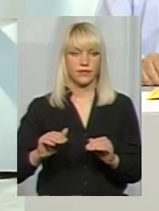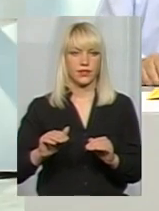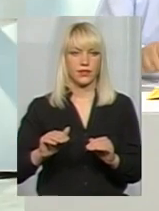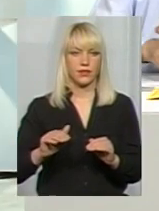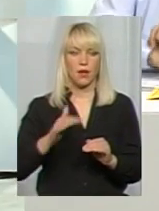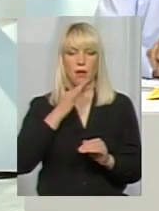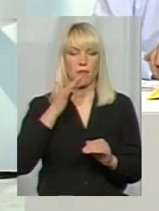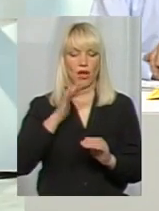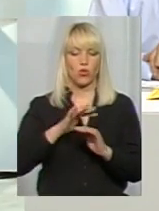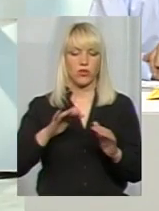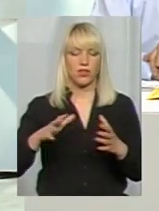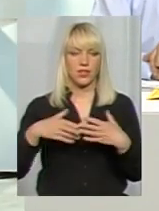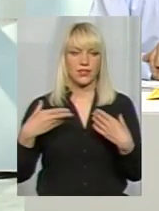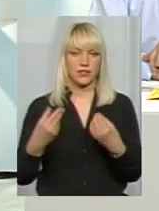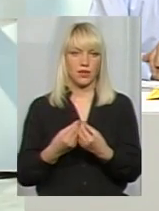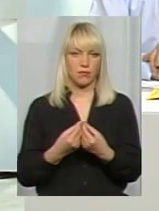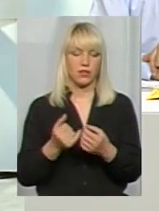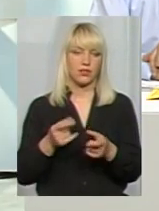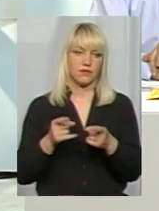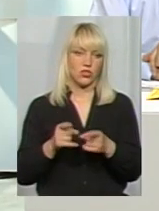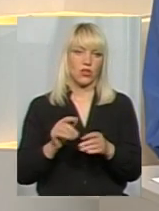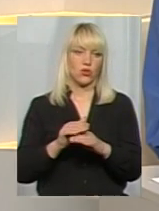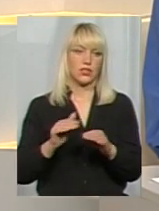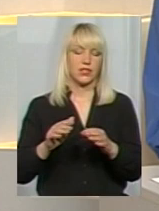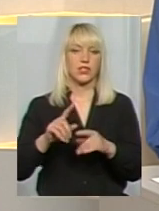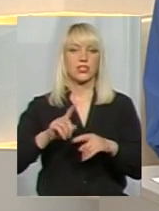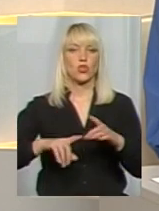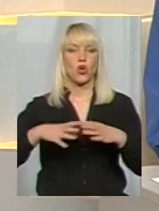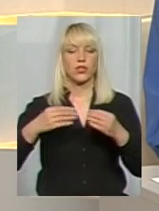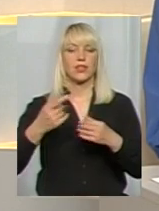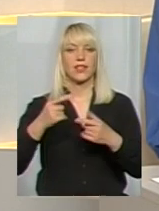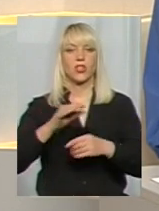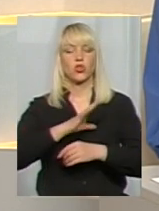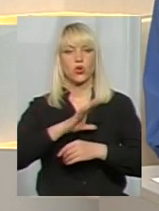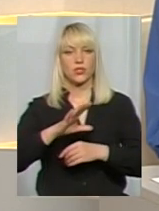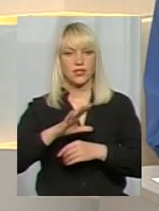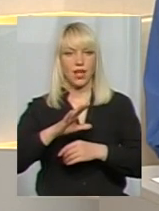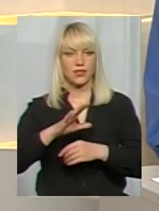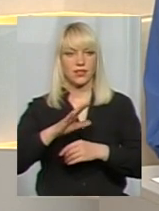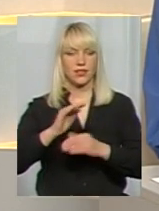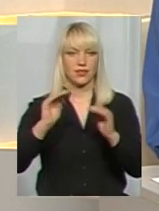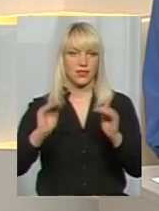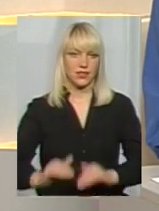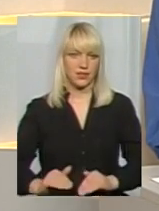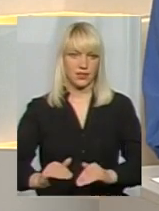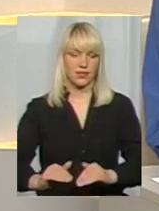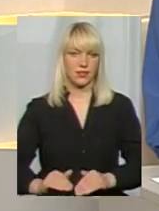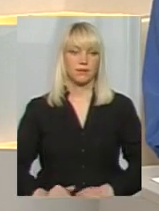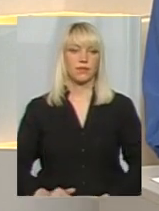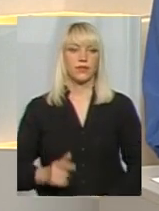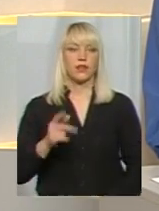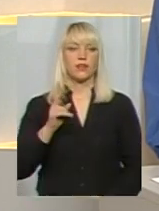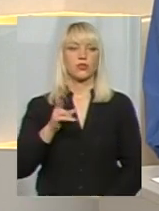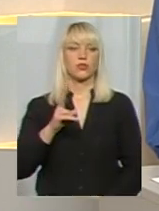багато дітних сімей, звичайно, діти із родин, де достатки або статки надзвичайно низькі. Це